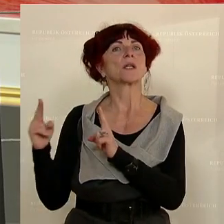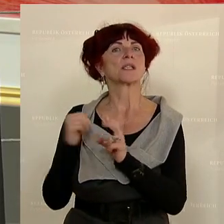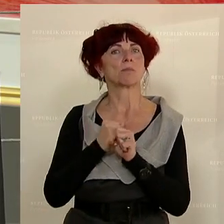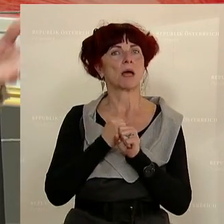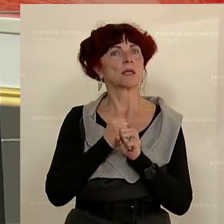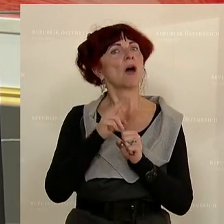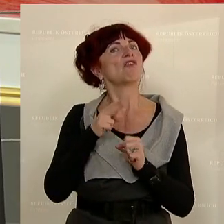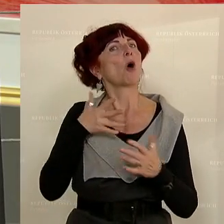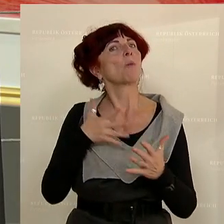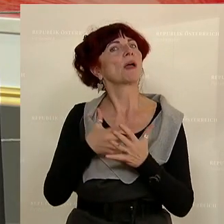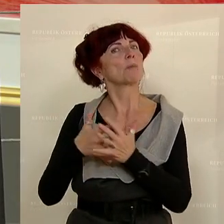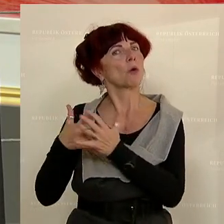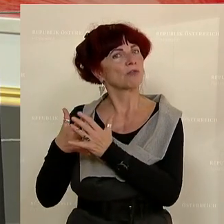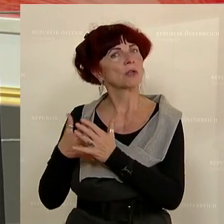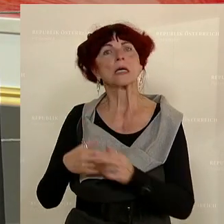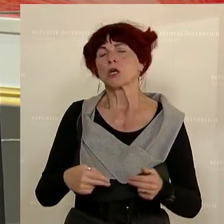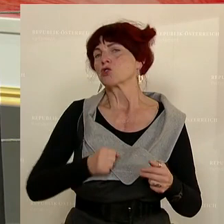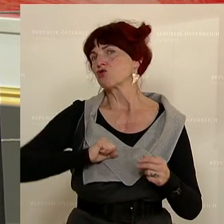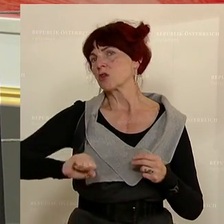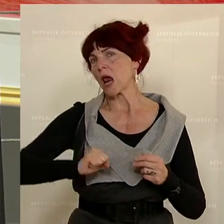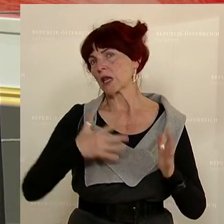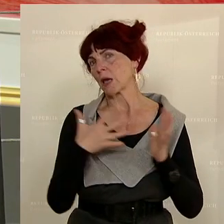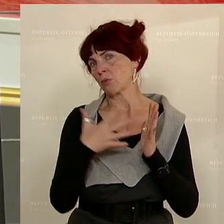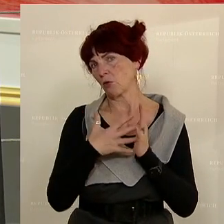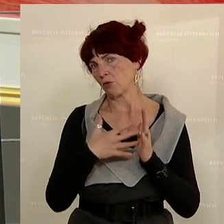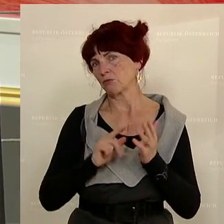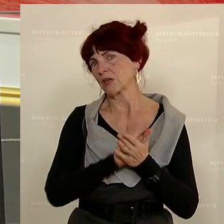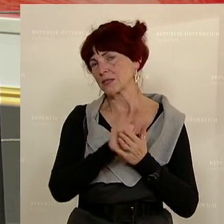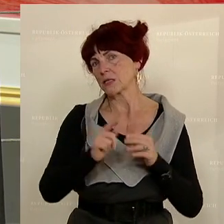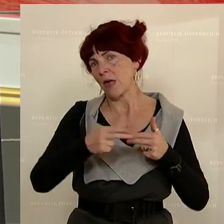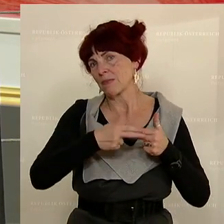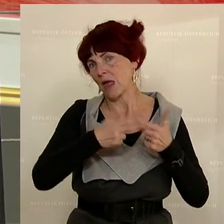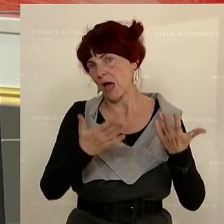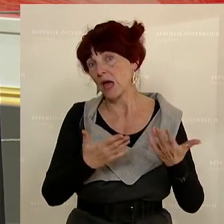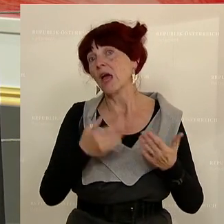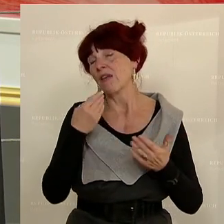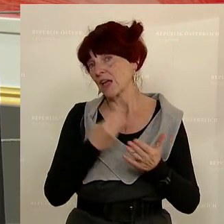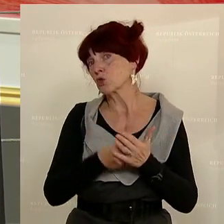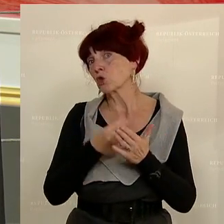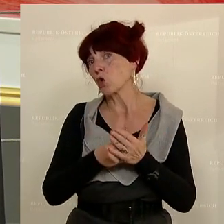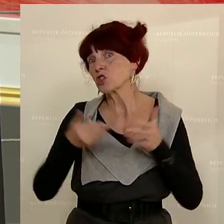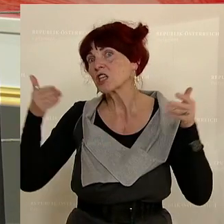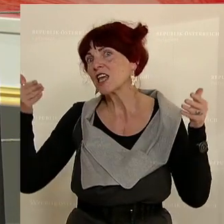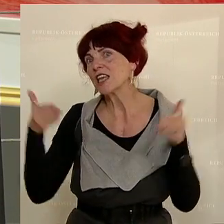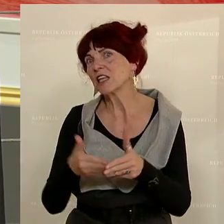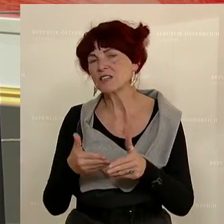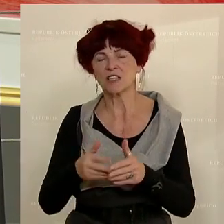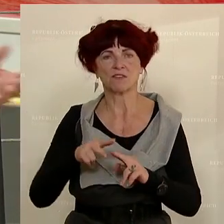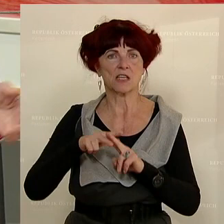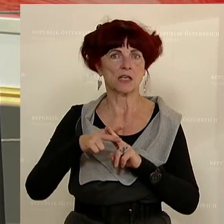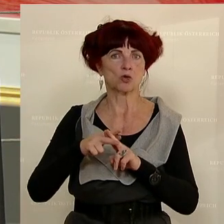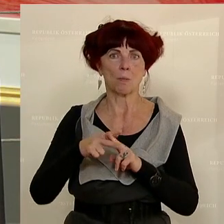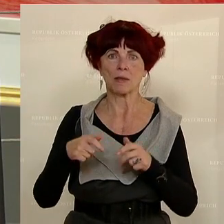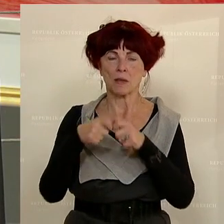wir sie geprüft? Wir haben sie sehr zeitnah geprüft. Sie war eines der kostenintensivsten Instrumente und eine der kostenintensivsten Maßnahmen